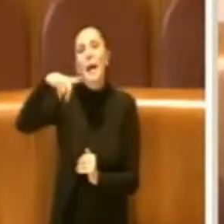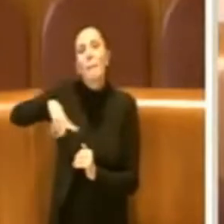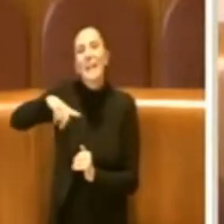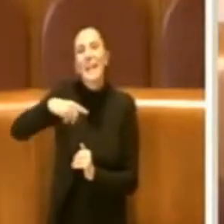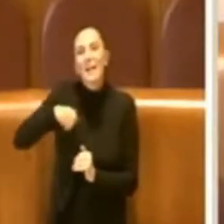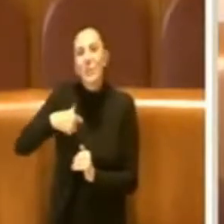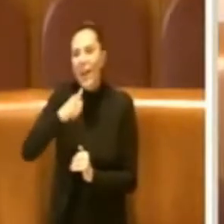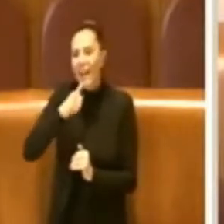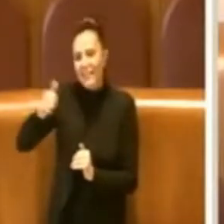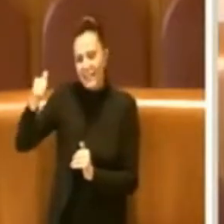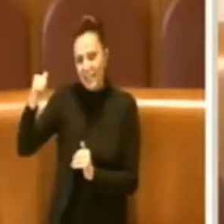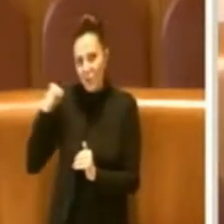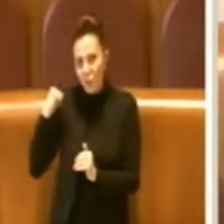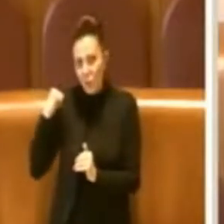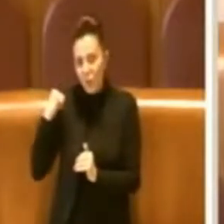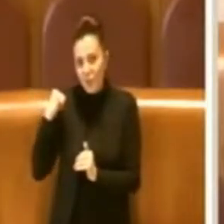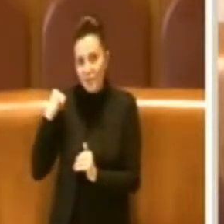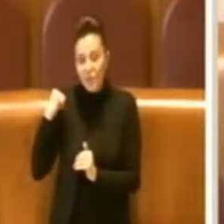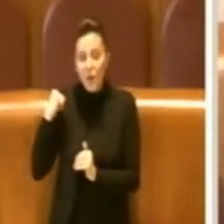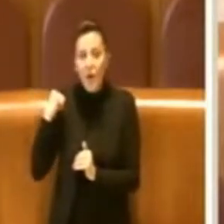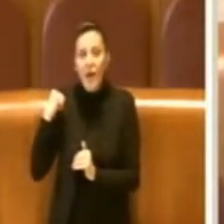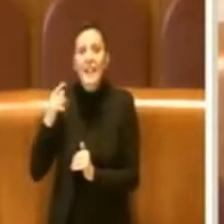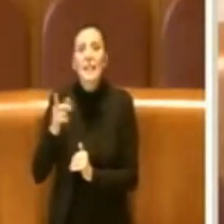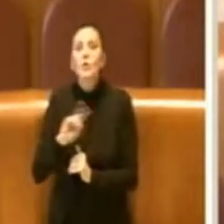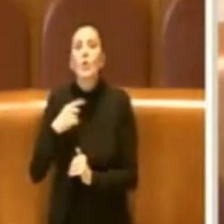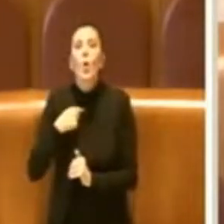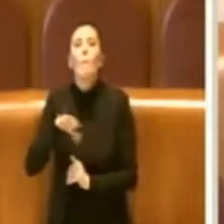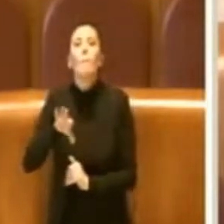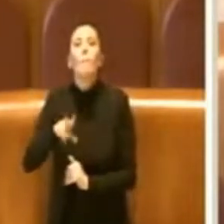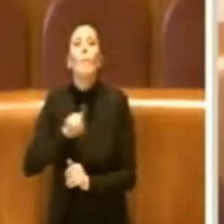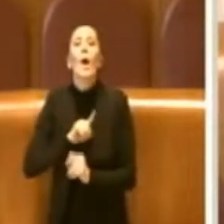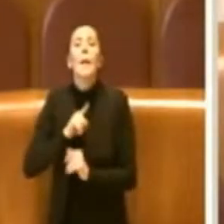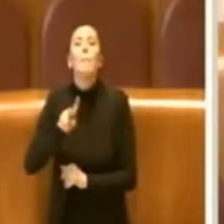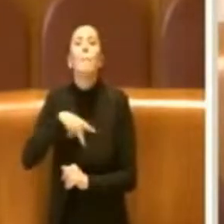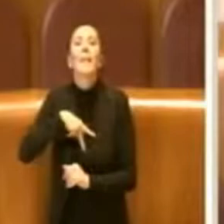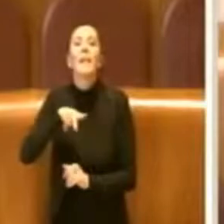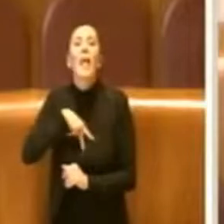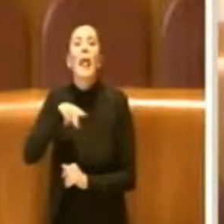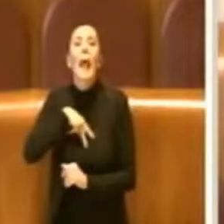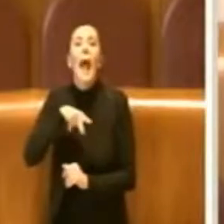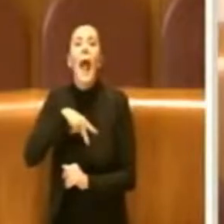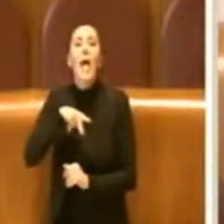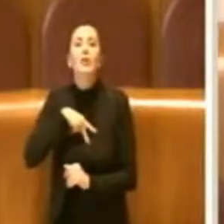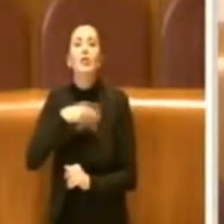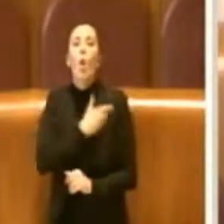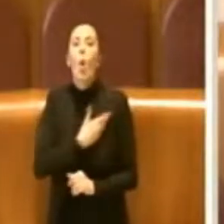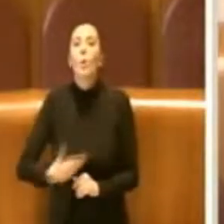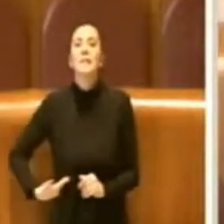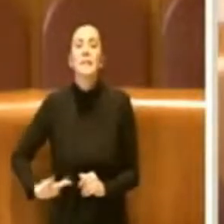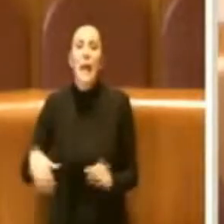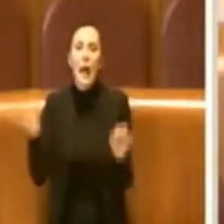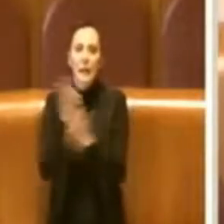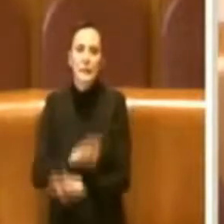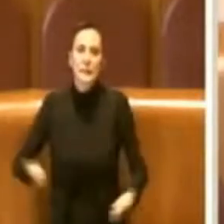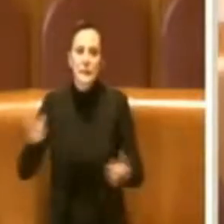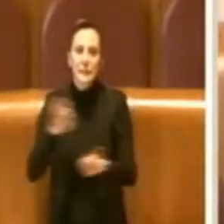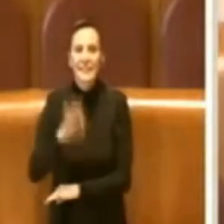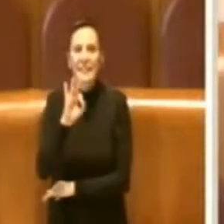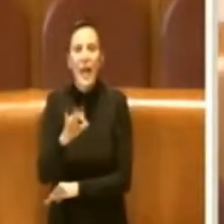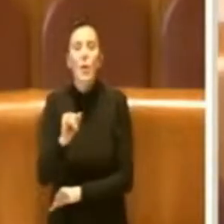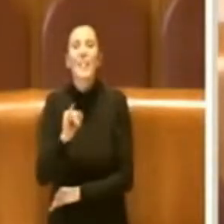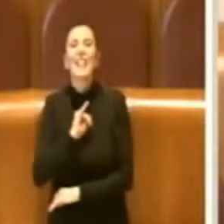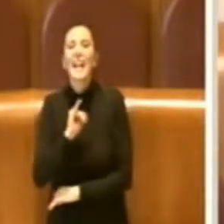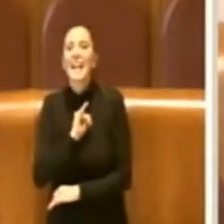nessun privilegio c'è in favore dei consiglieri, quindi non c'è un'indenità,